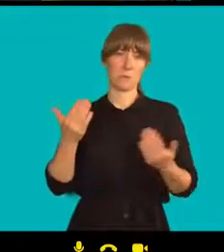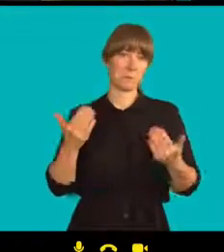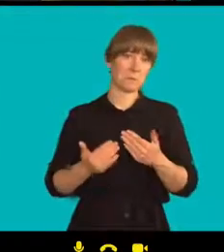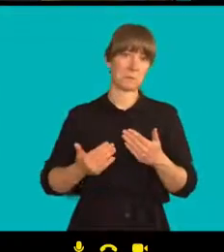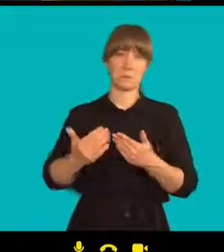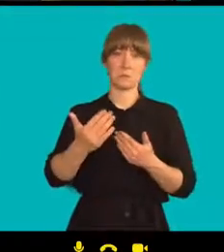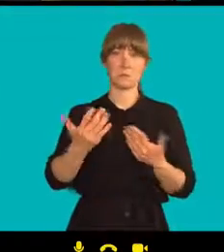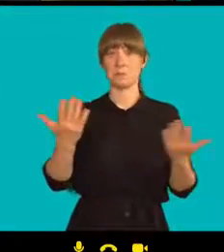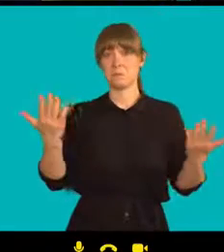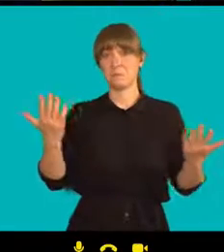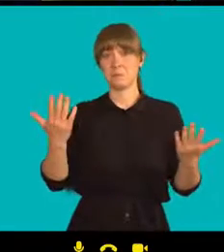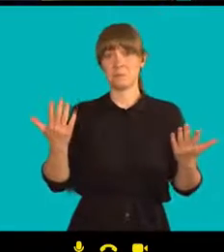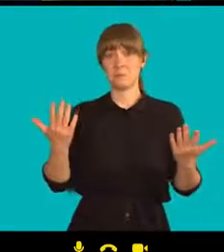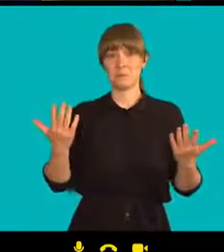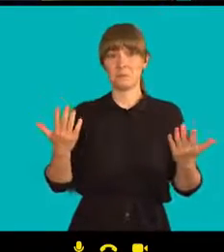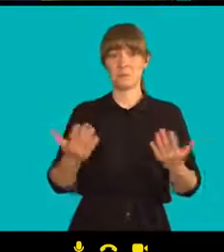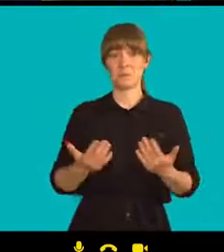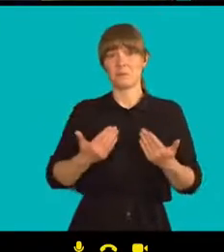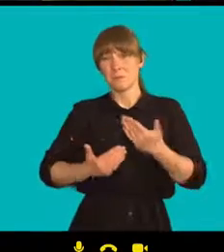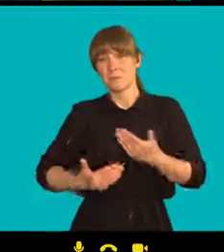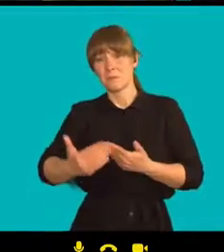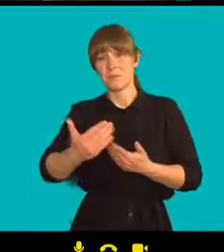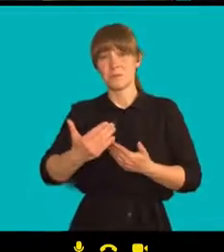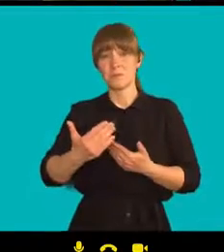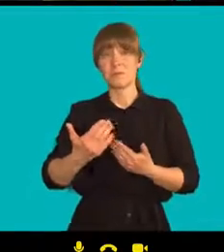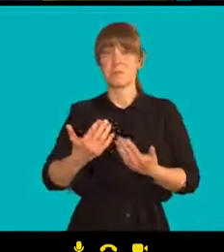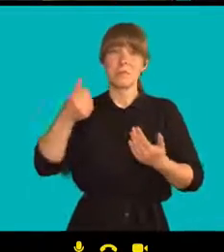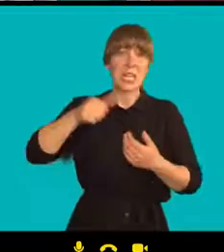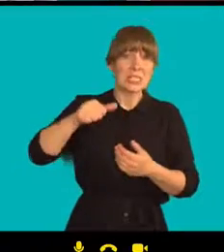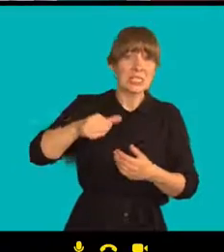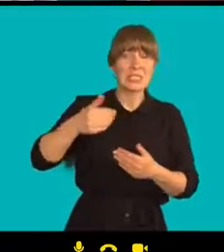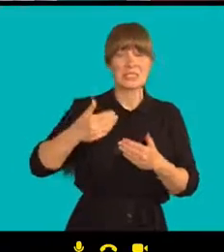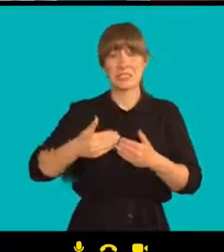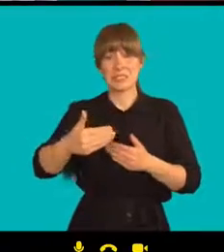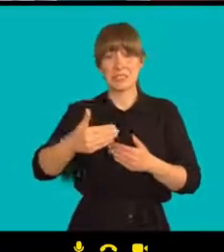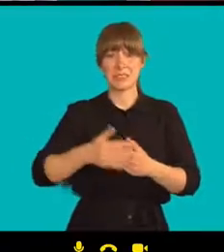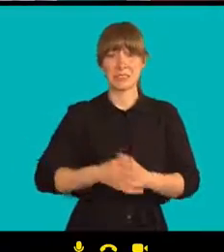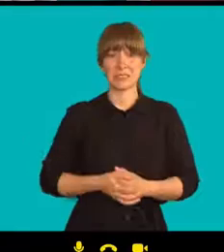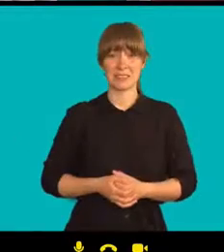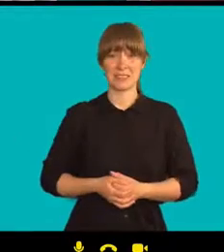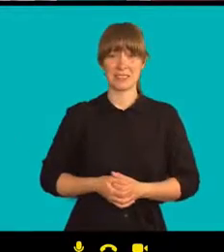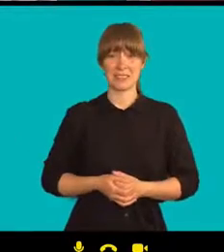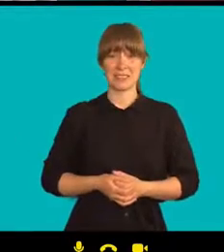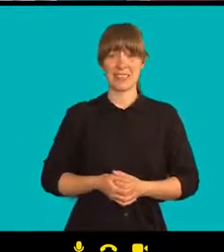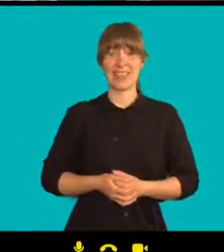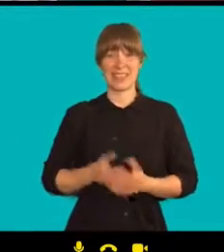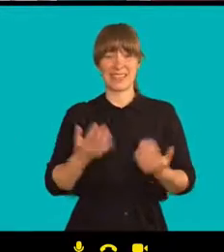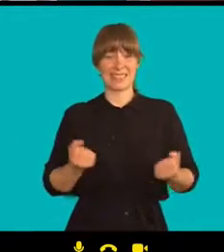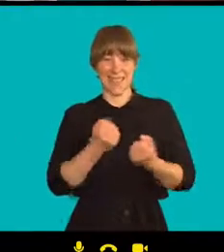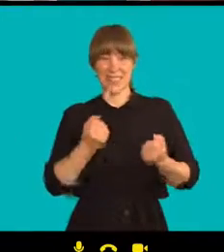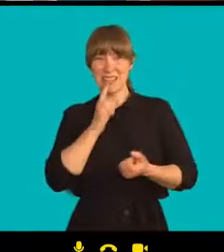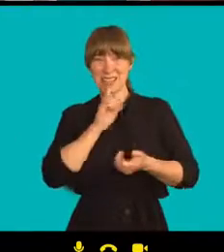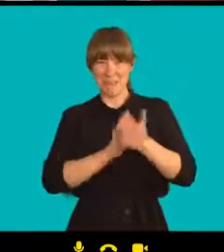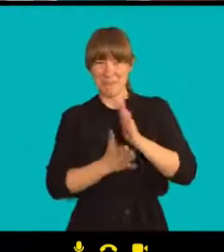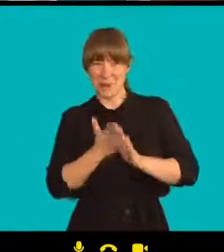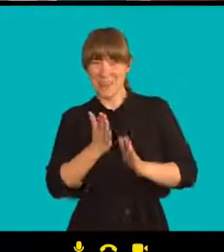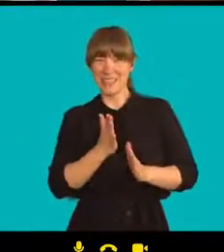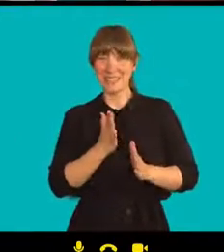ve výhledu několika málo, doufám, měsíců, Politickou diplomaci, že nechcete říct konkrénní